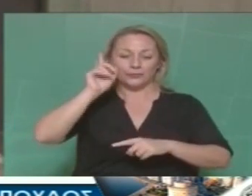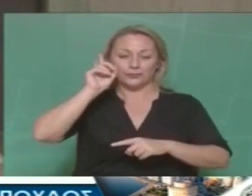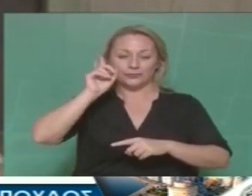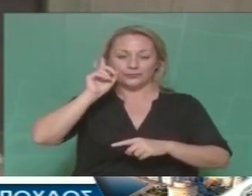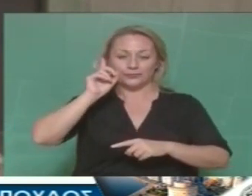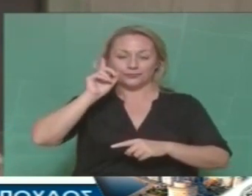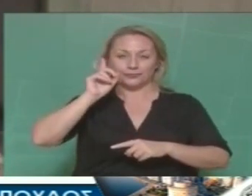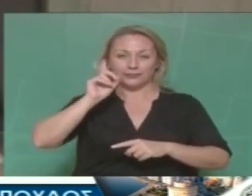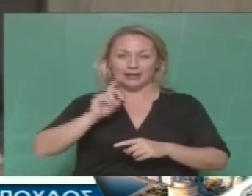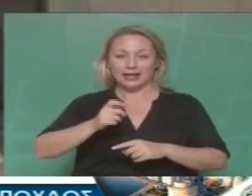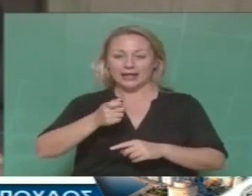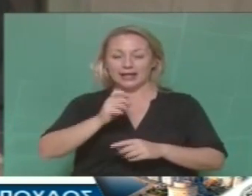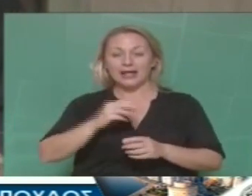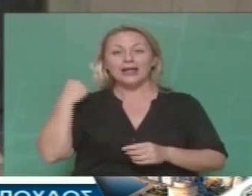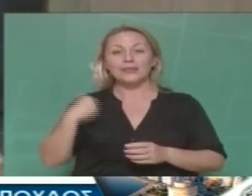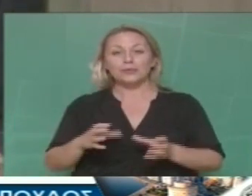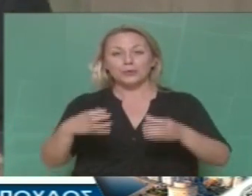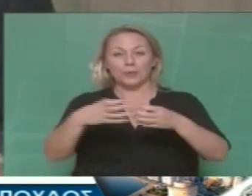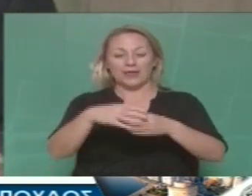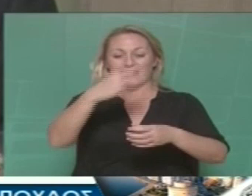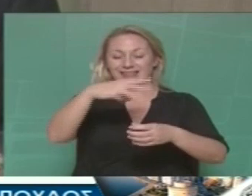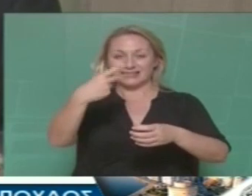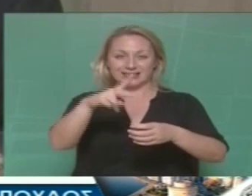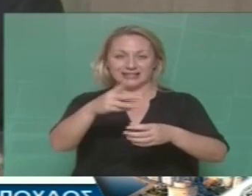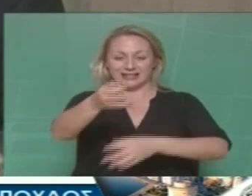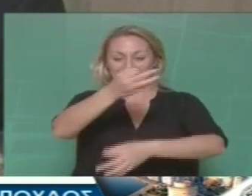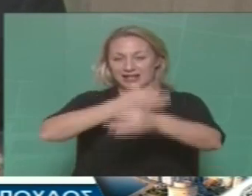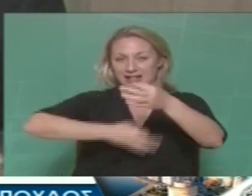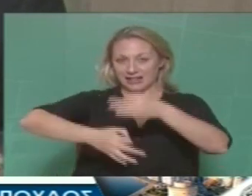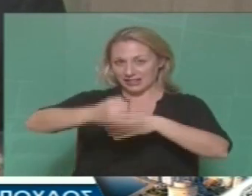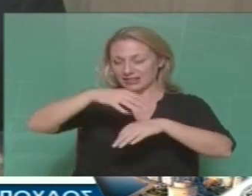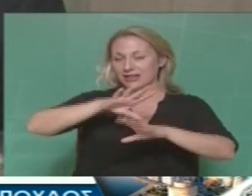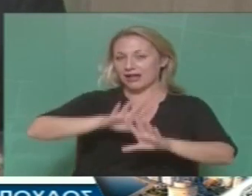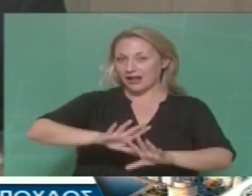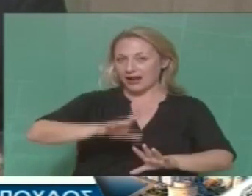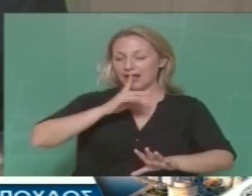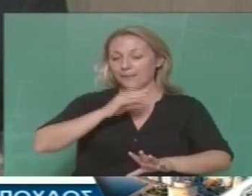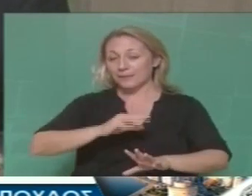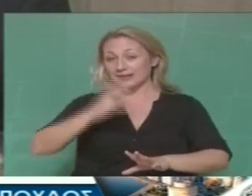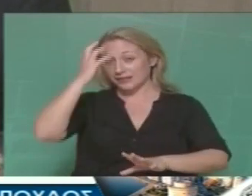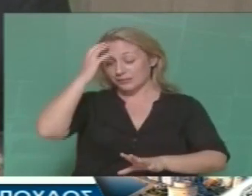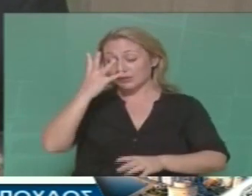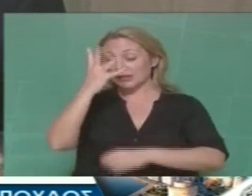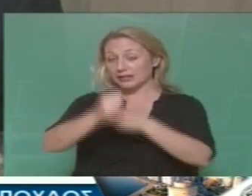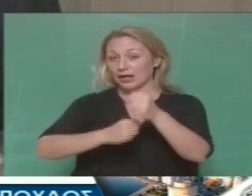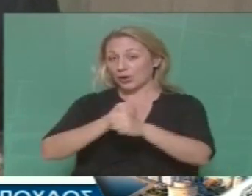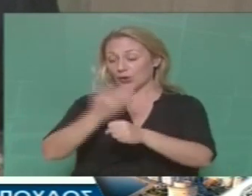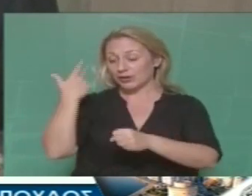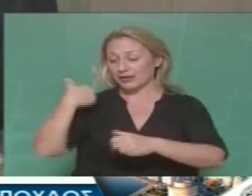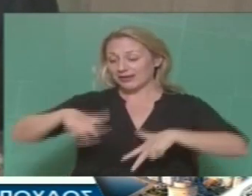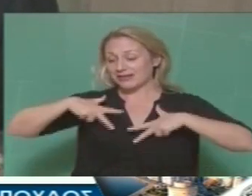Δημοτικής Παράδοξης του ΣΥΡΙΖΑ. Αλλά θα θυμίσουμε ότι ο ΣΥΡΙΖΑ στα τέσσερα χρόνια της εκκυβέρνησης του